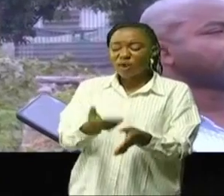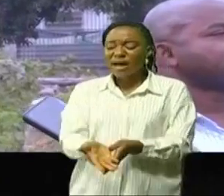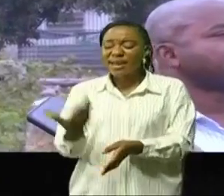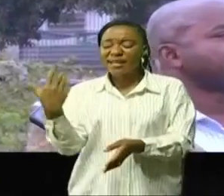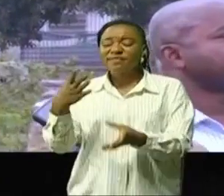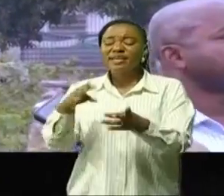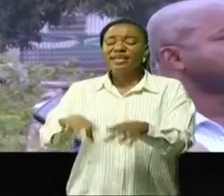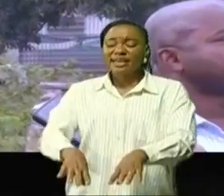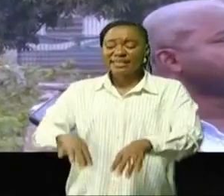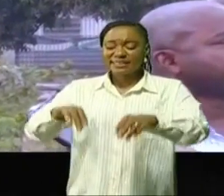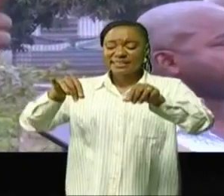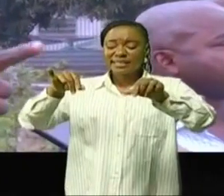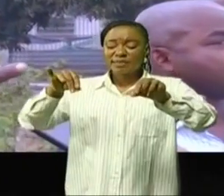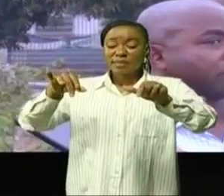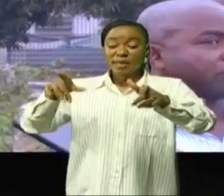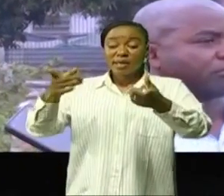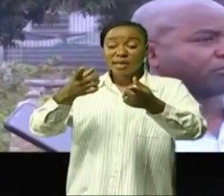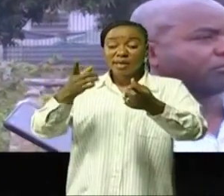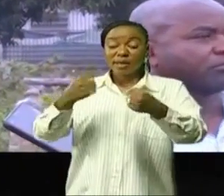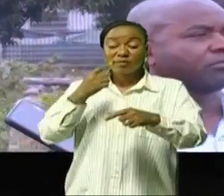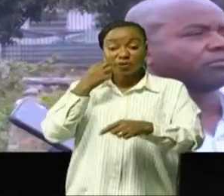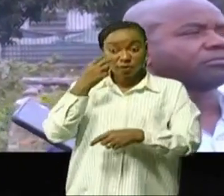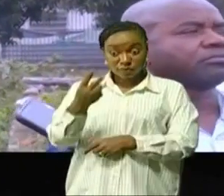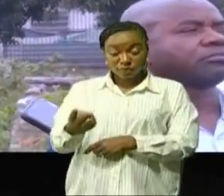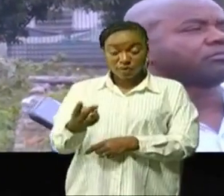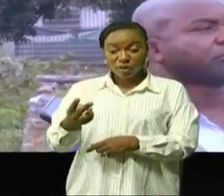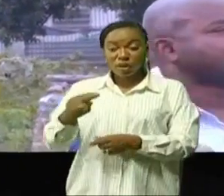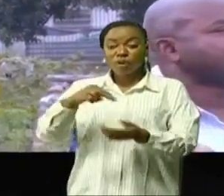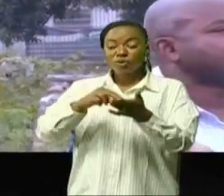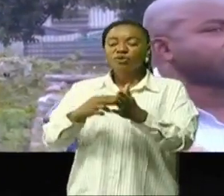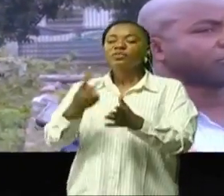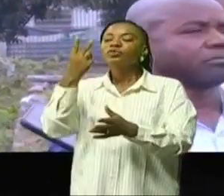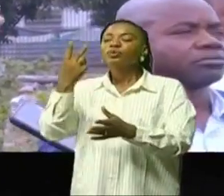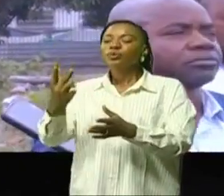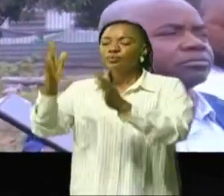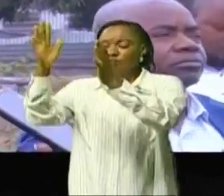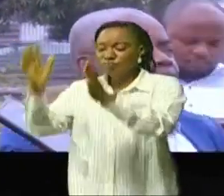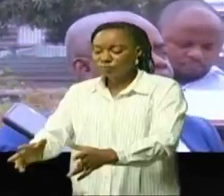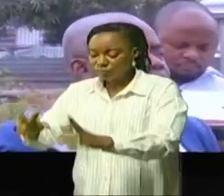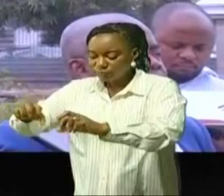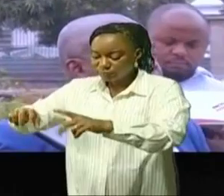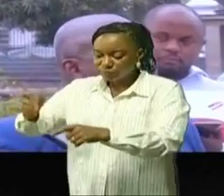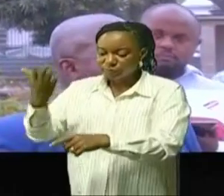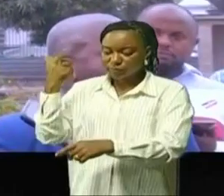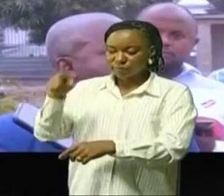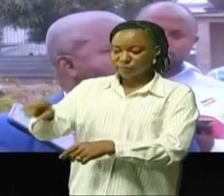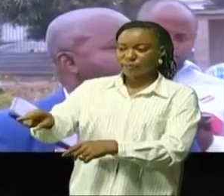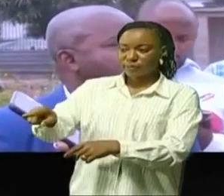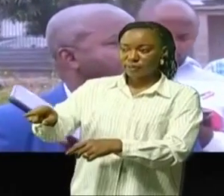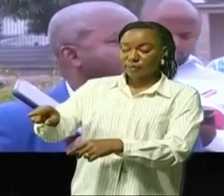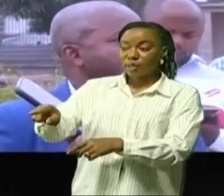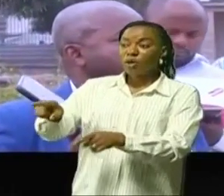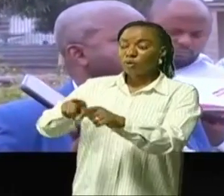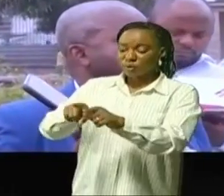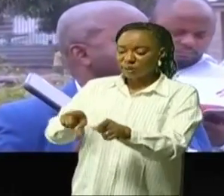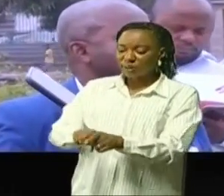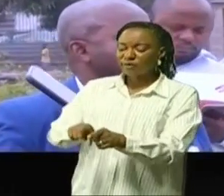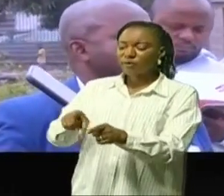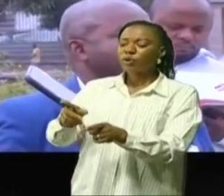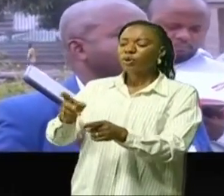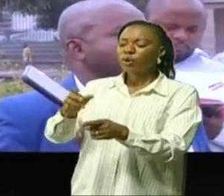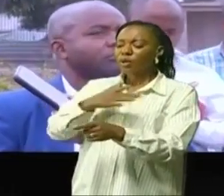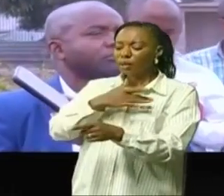que quand vous regardez derrière vous de l'autre côté vous verrez que nous avons deux captages il y même un captage que nous appelons mausolée c'est une appellation